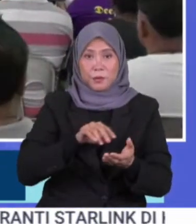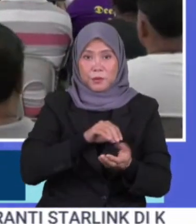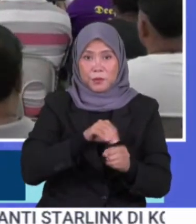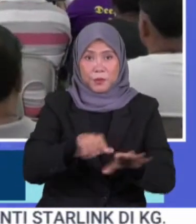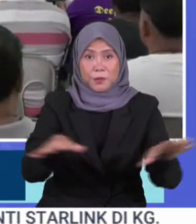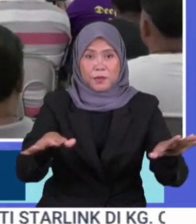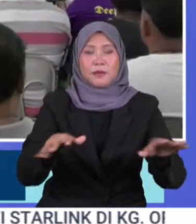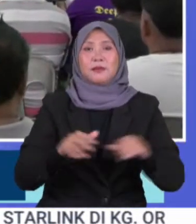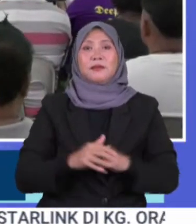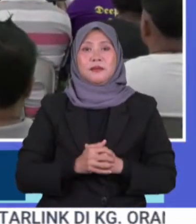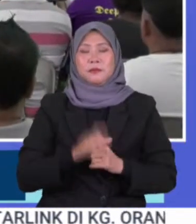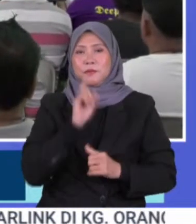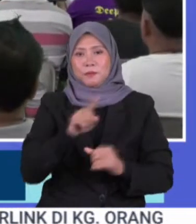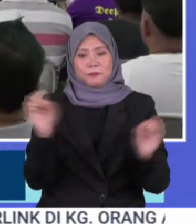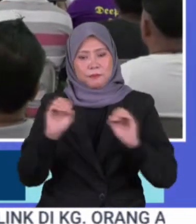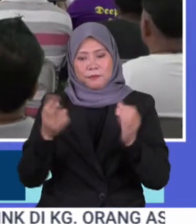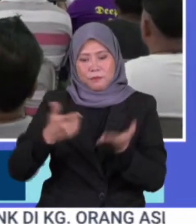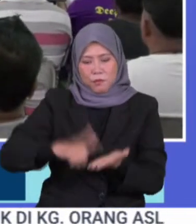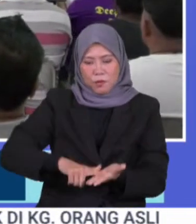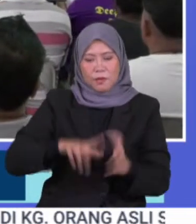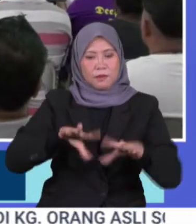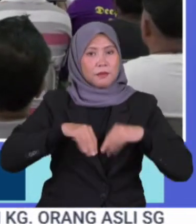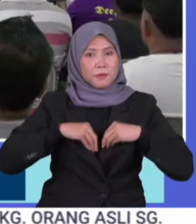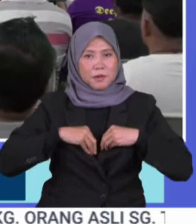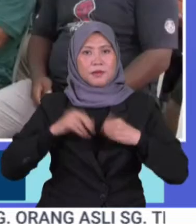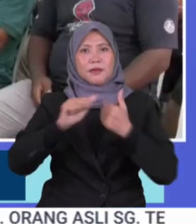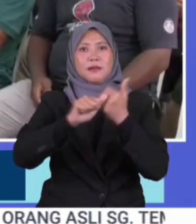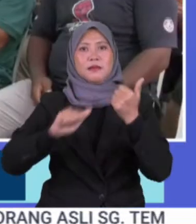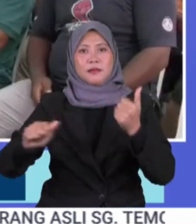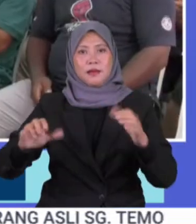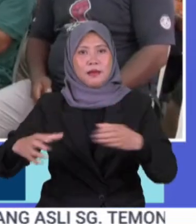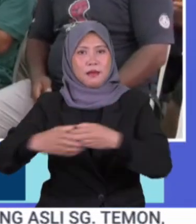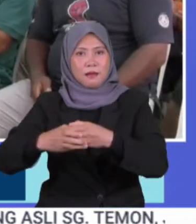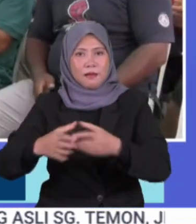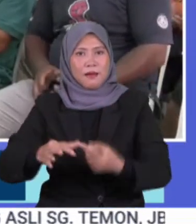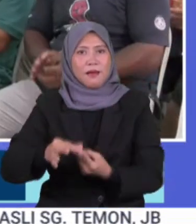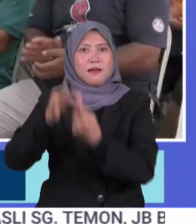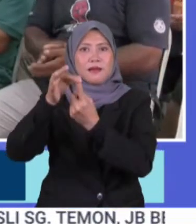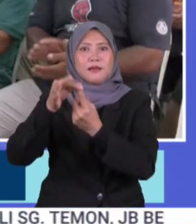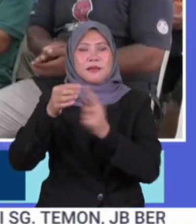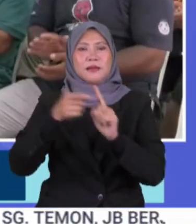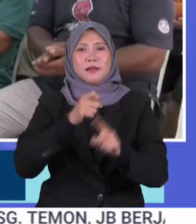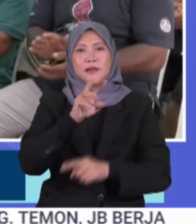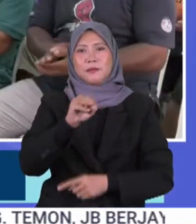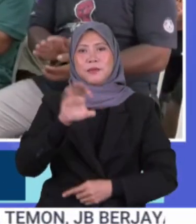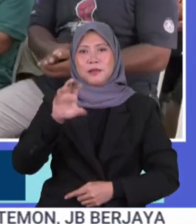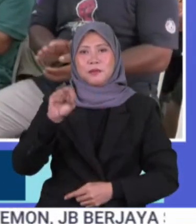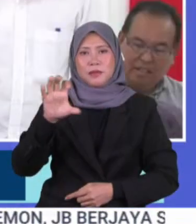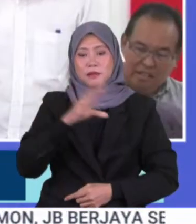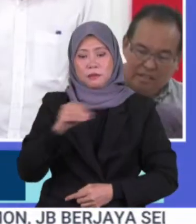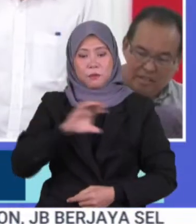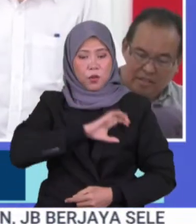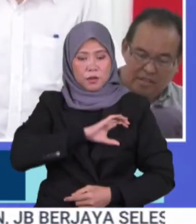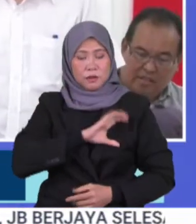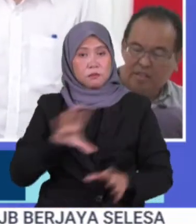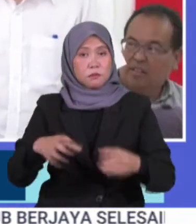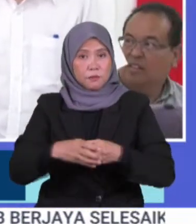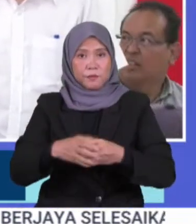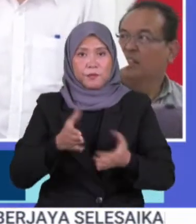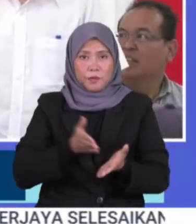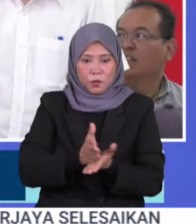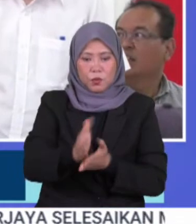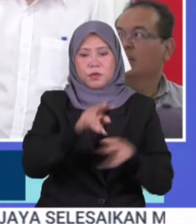berkata, biarpun tiada laporan diterima, jawatan kuasa khas dianggutai MCMC dan PDRM akan terus